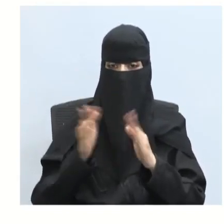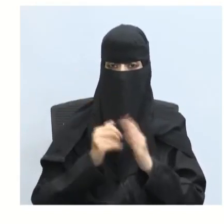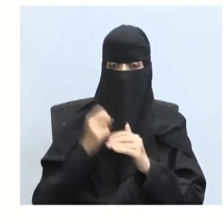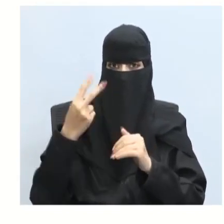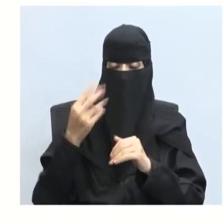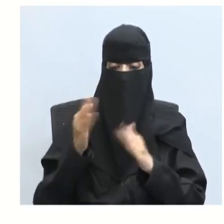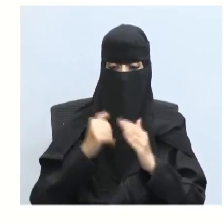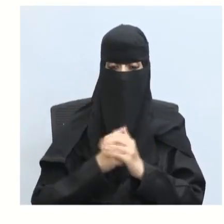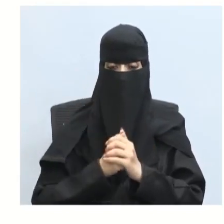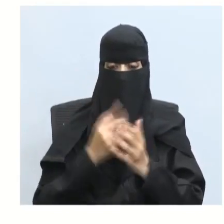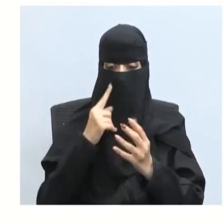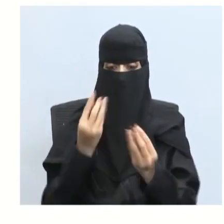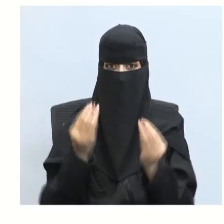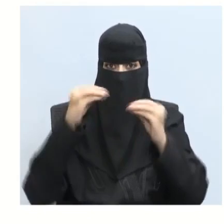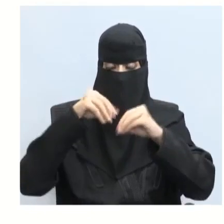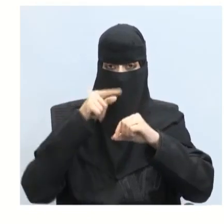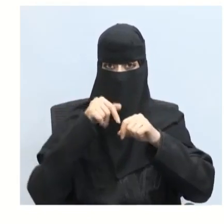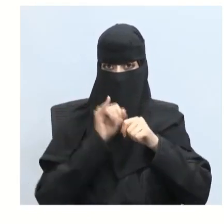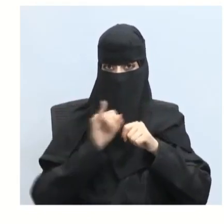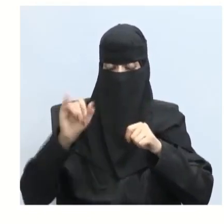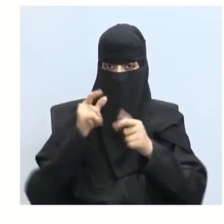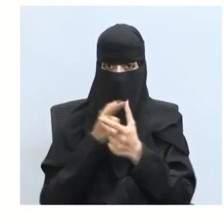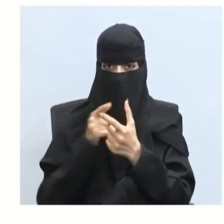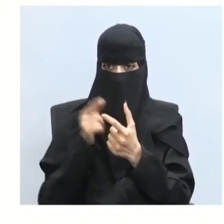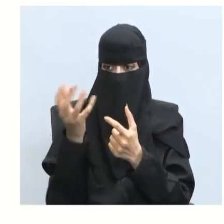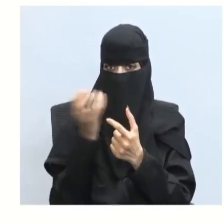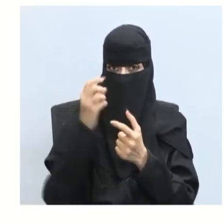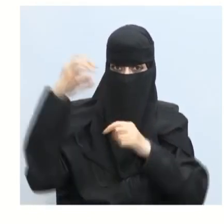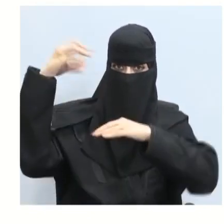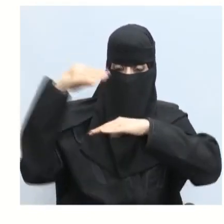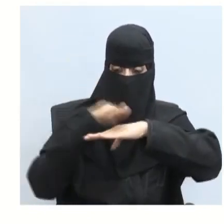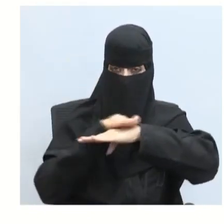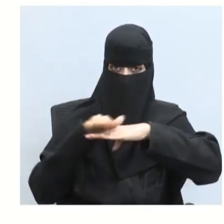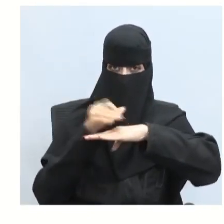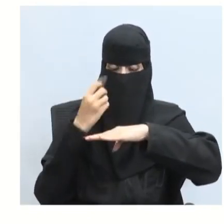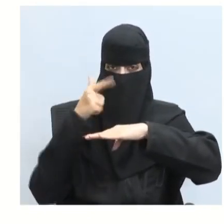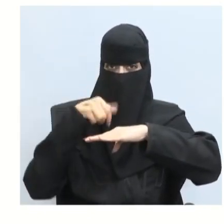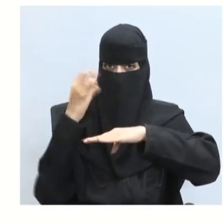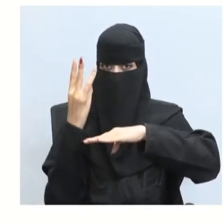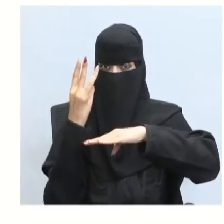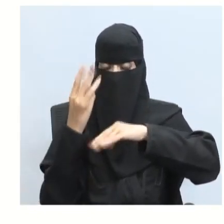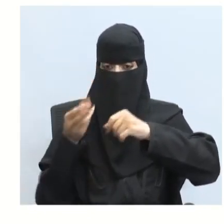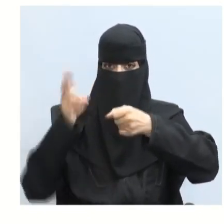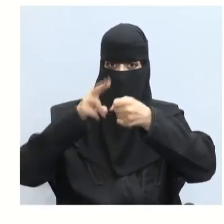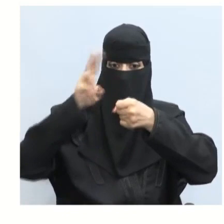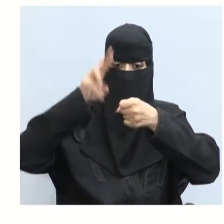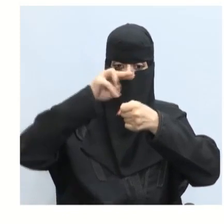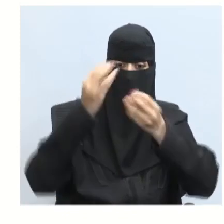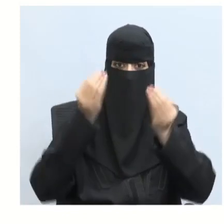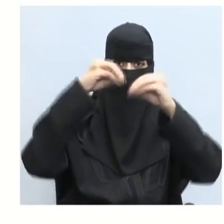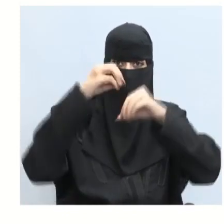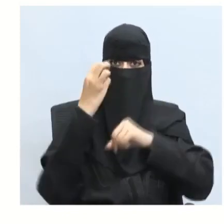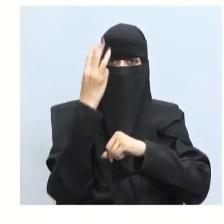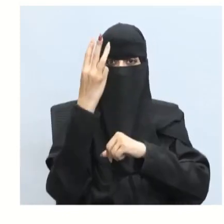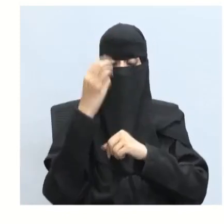عند زيادة المسافة بين المصدر الضوئي والسطح لثلاثة أمثال إذن أزدناها